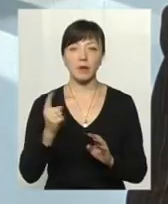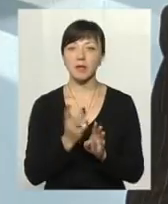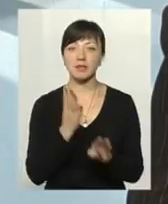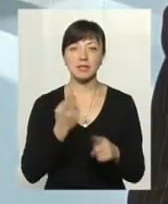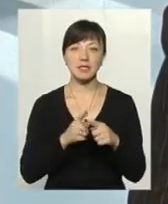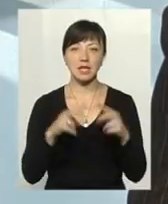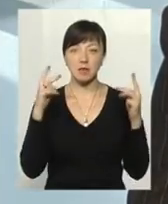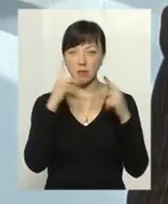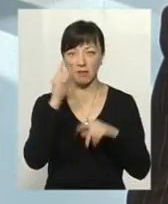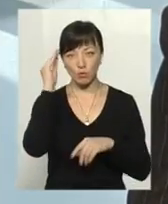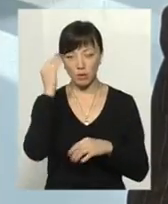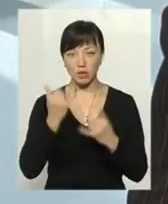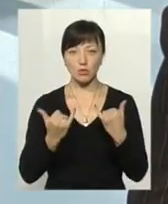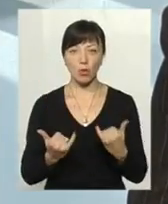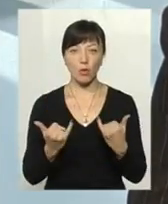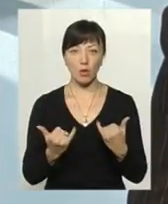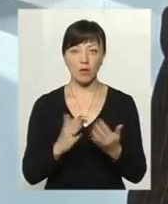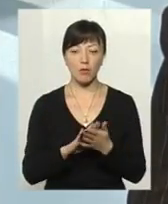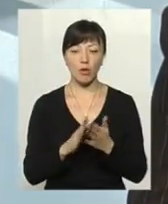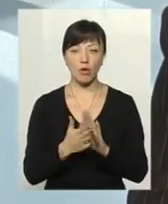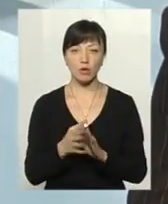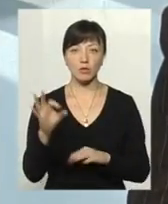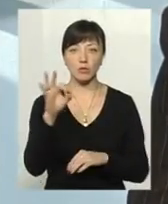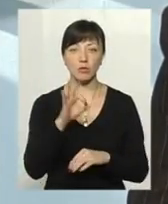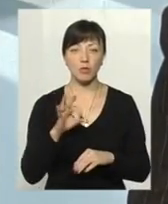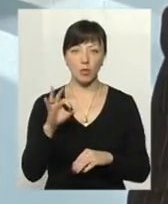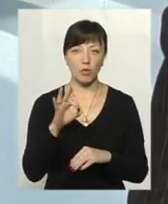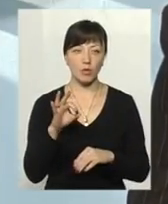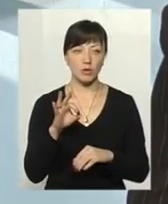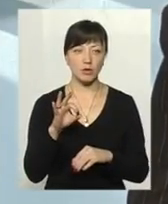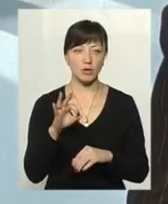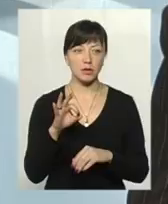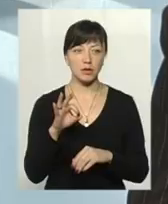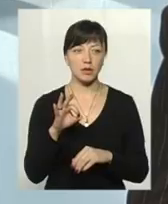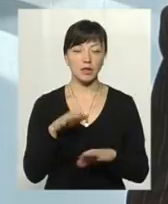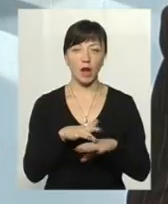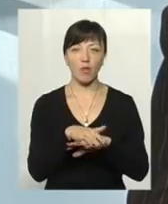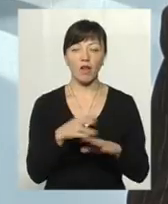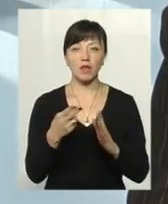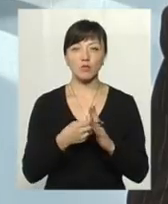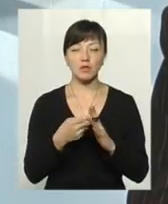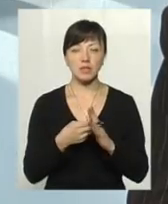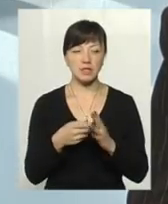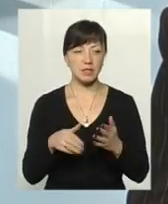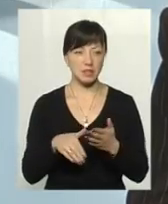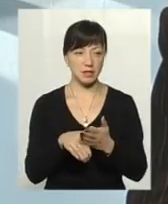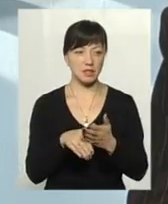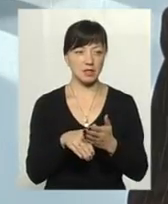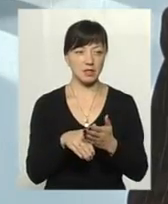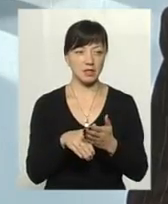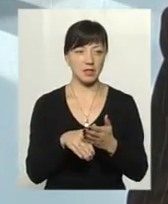неправильні думки. Сьогодні, передком про нарахування субсидій, є